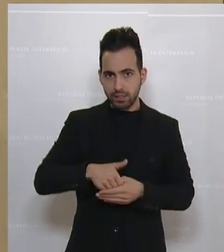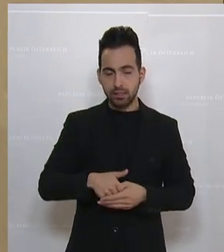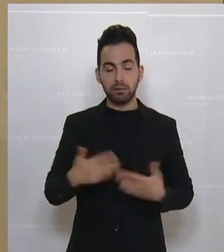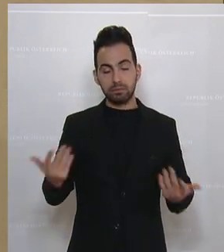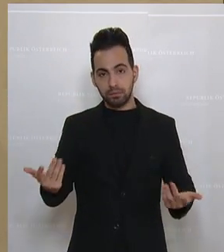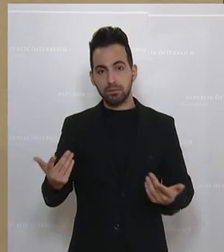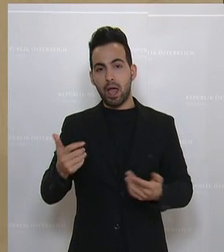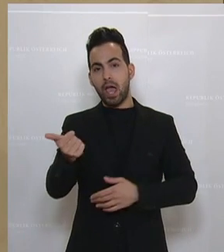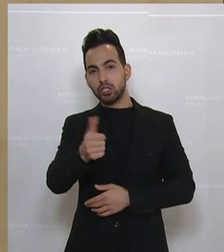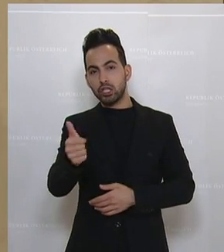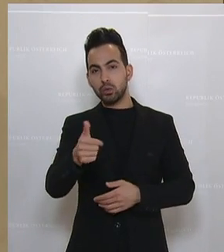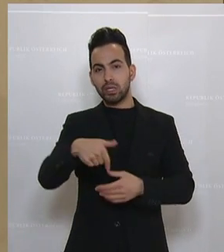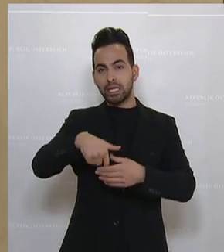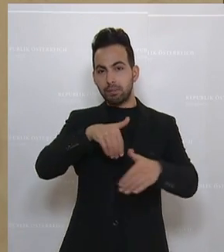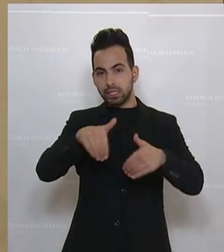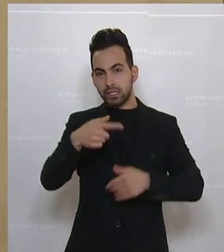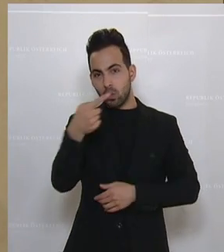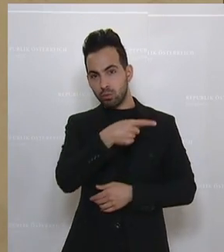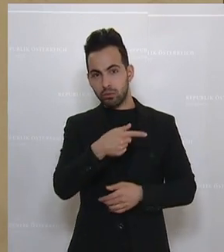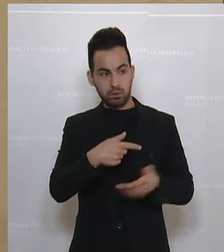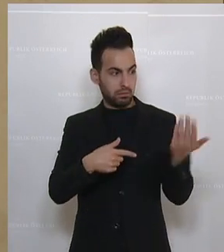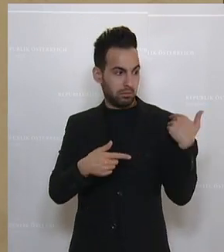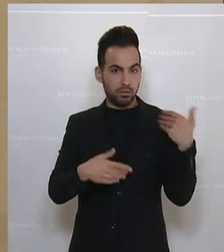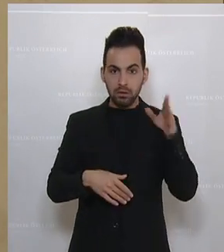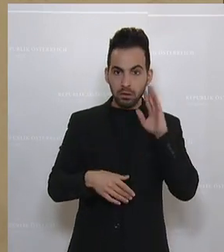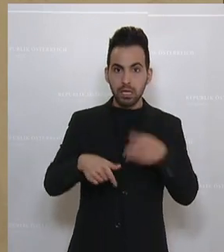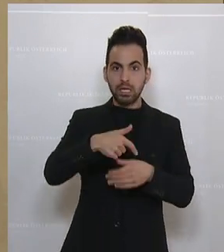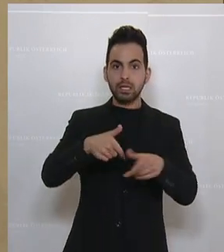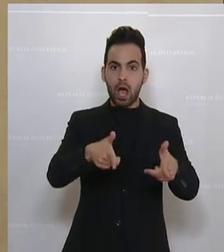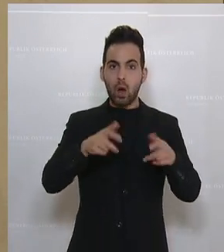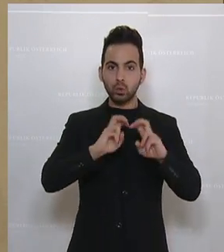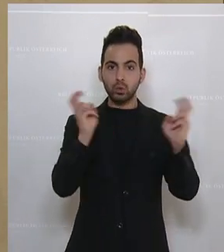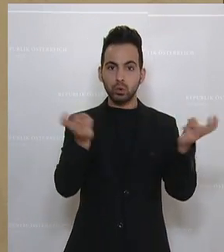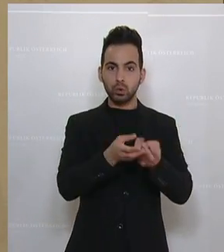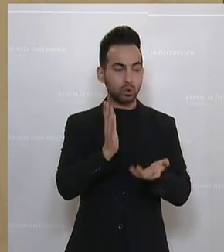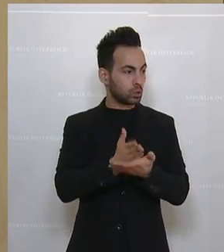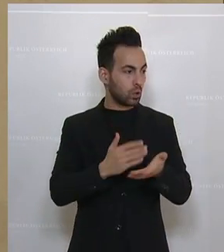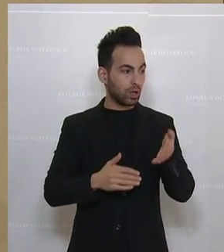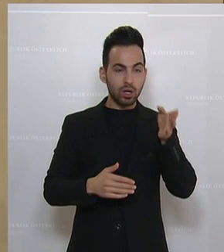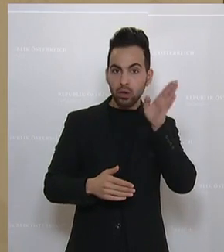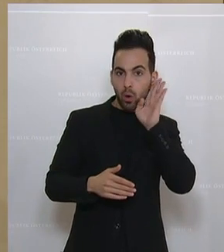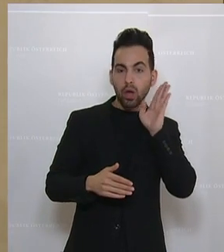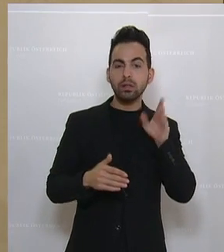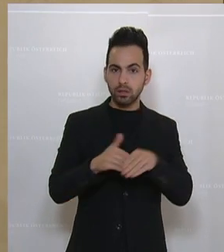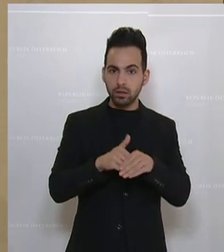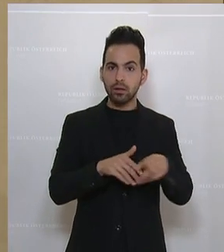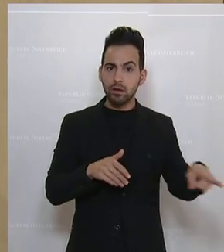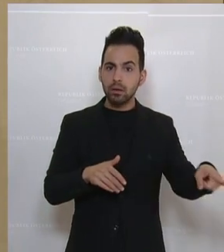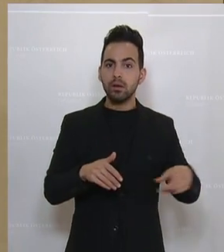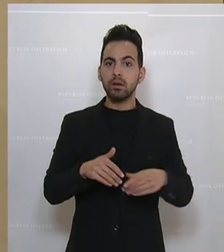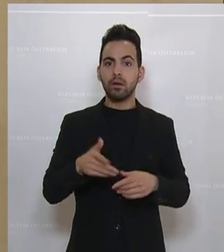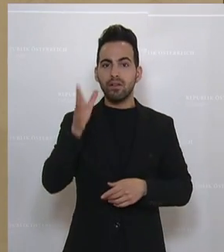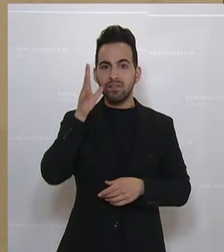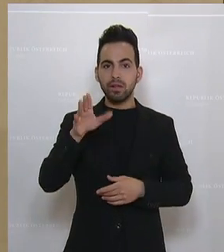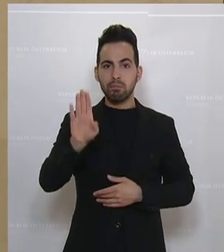ja, aus Einschätzungen des Innenministeriums haben wir erst kürzlich im Innenausschuss wieder gehört, dass sich